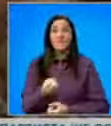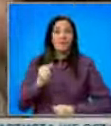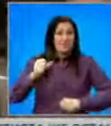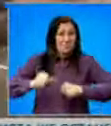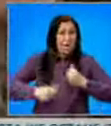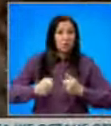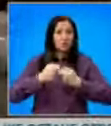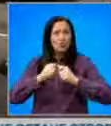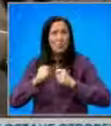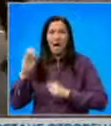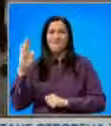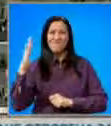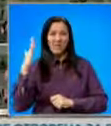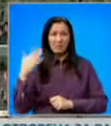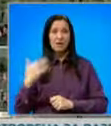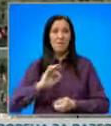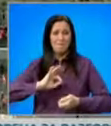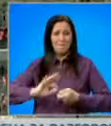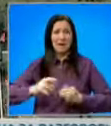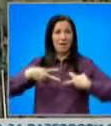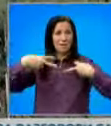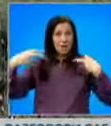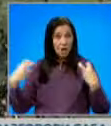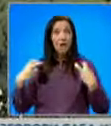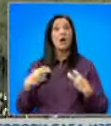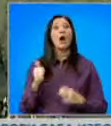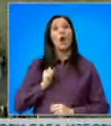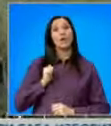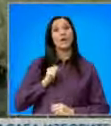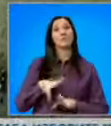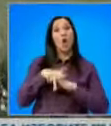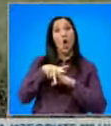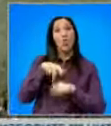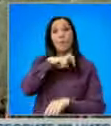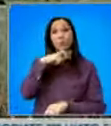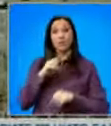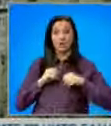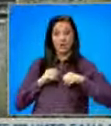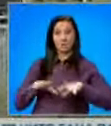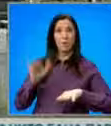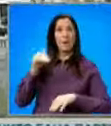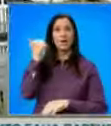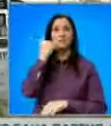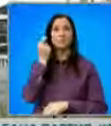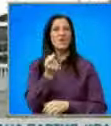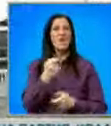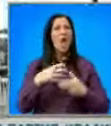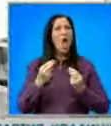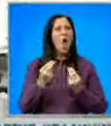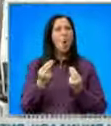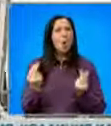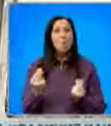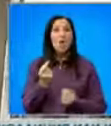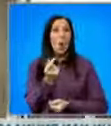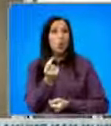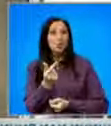ярост чупиха витрини, палиха и скандираха. Охраняваше ги конна полиция. За разпръскването им бяха използвани гумени куршуми или тиф спрей.